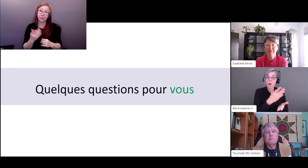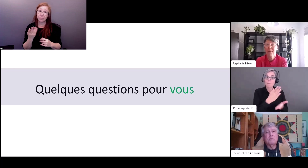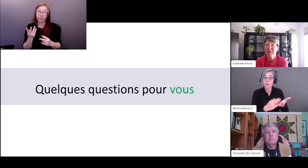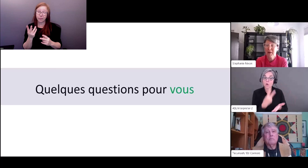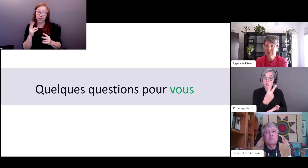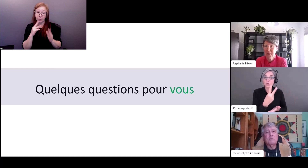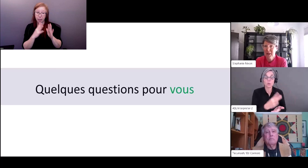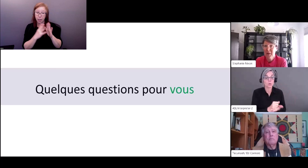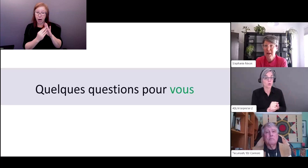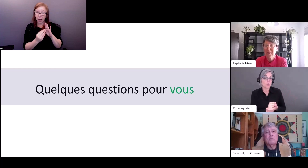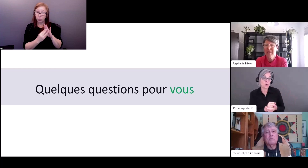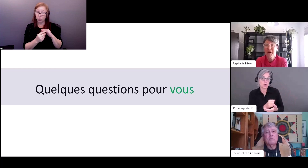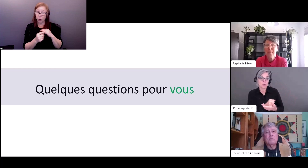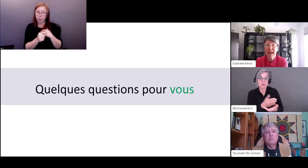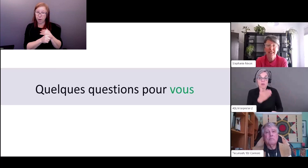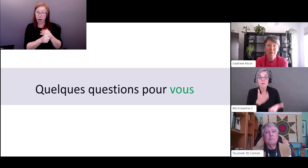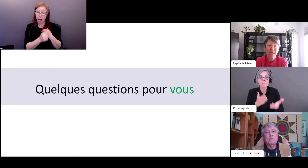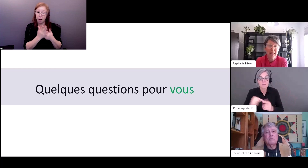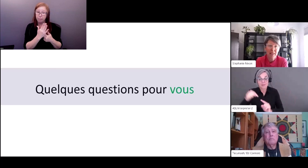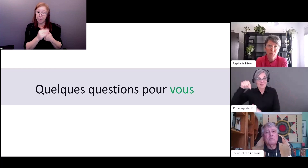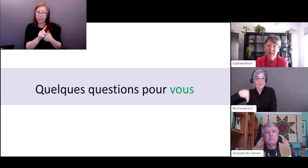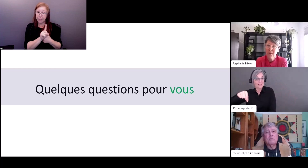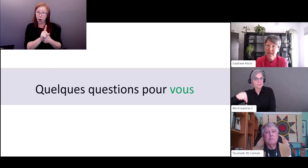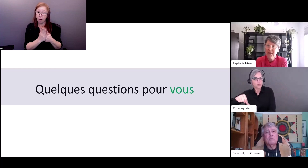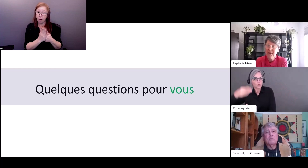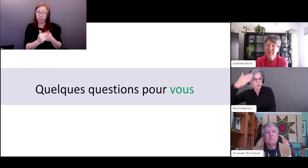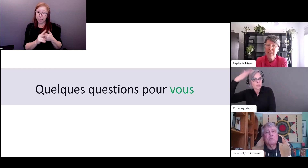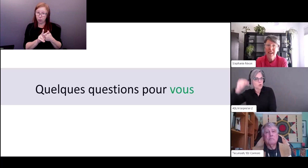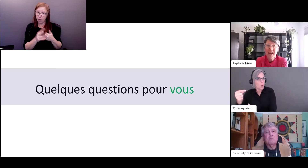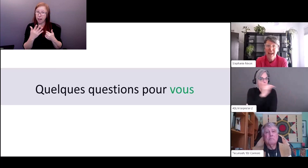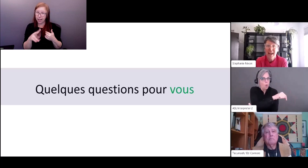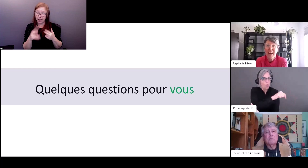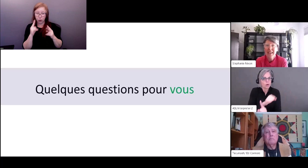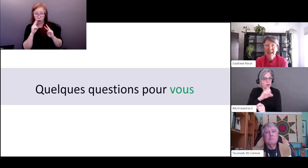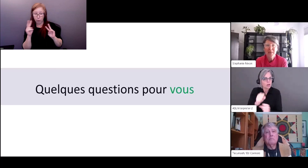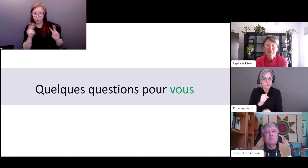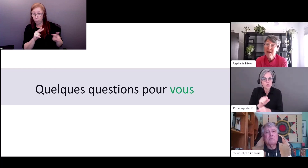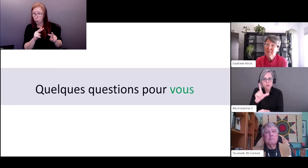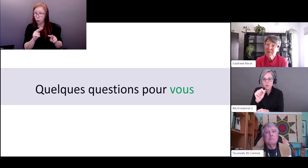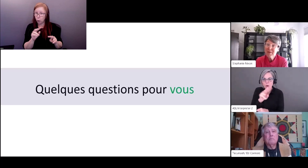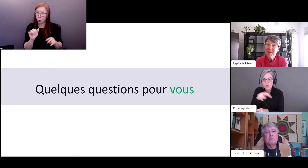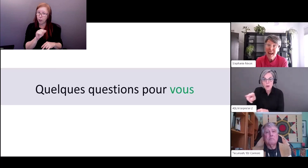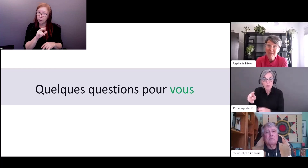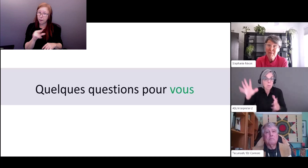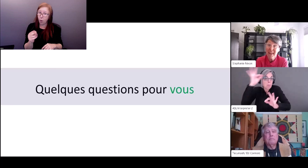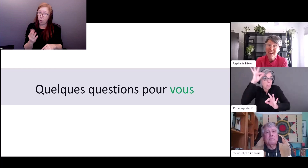pas à la partie 1 et 2 de la série en 2022